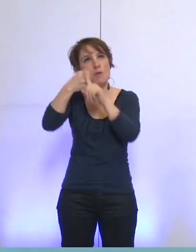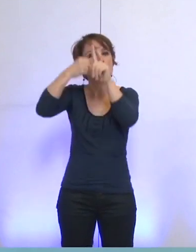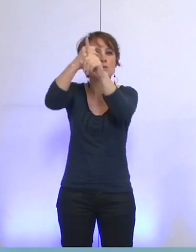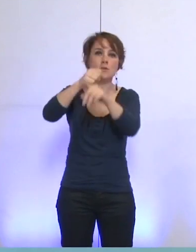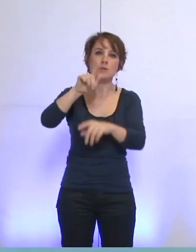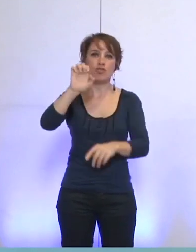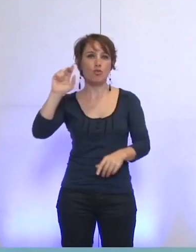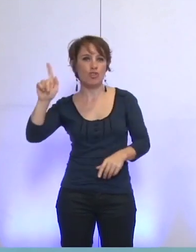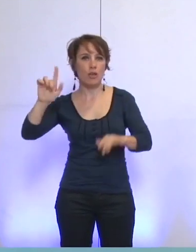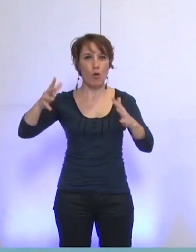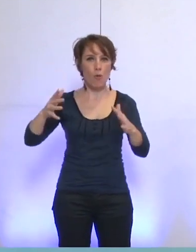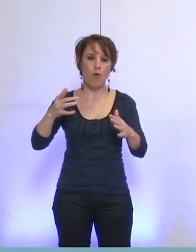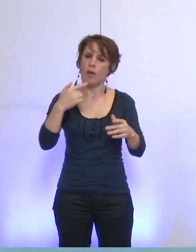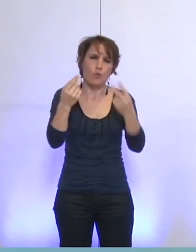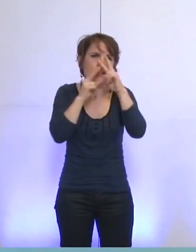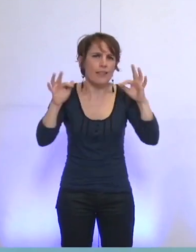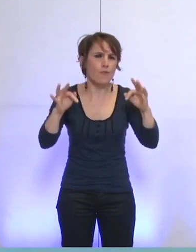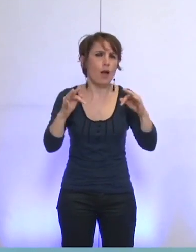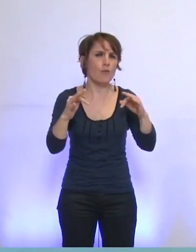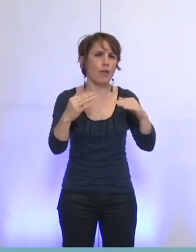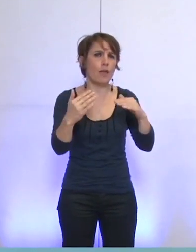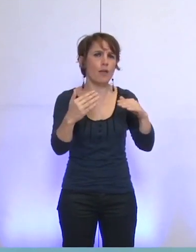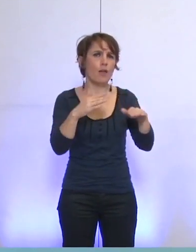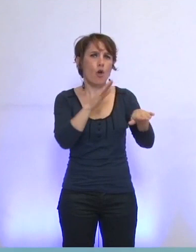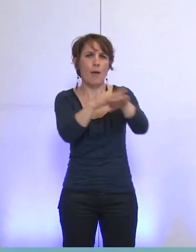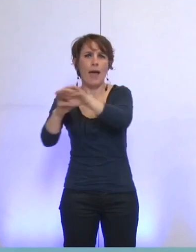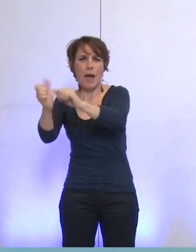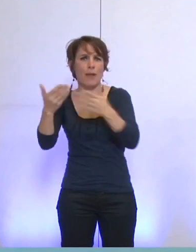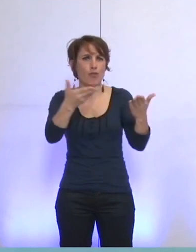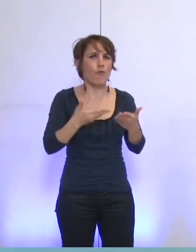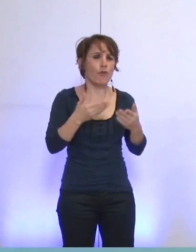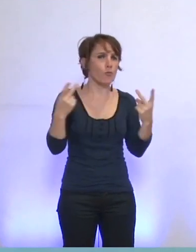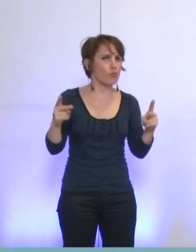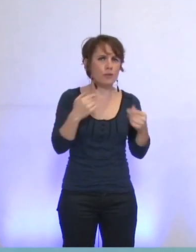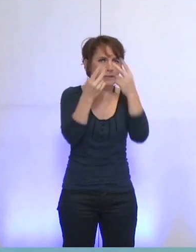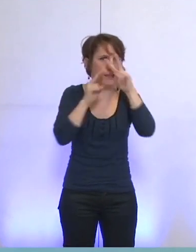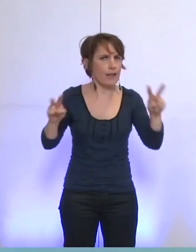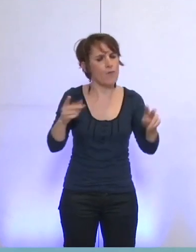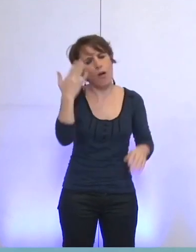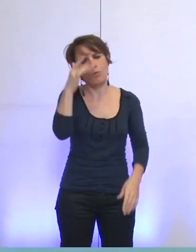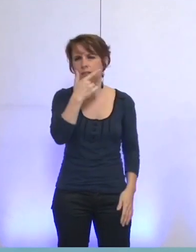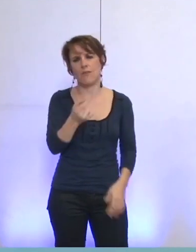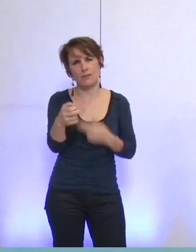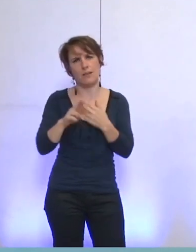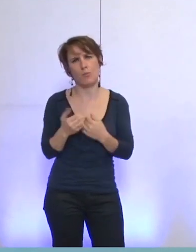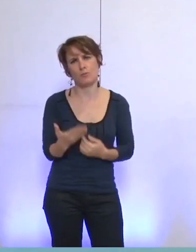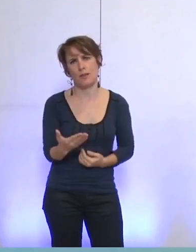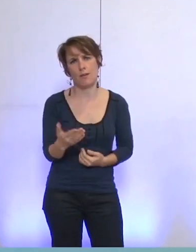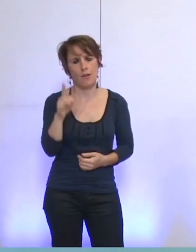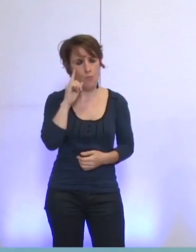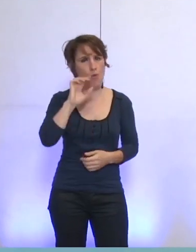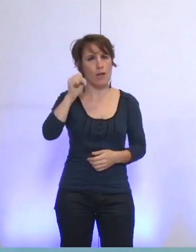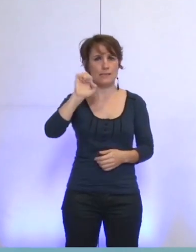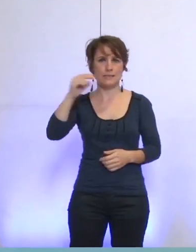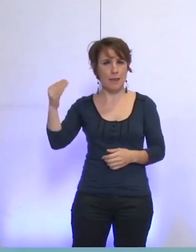qu'on était dans le cadre d'un appel d'offres publiques parce que là, c'est encore une fois trop facile. À un moment donné, on sait qu'une SEM, elle a pour actionnaire majoritaire